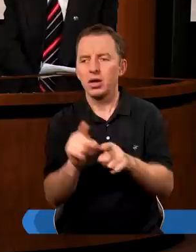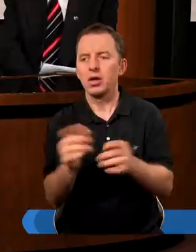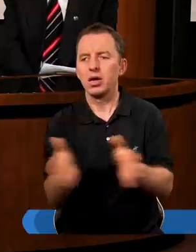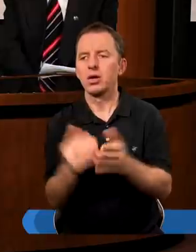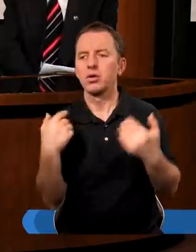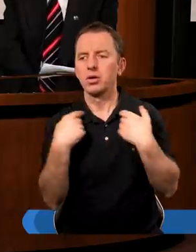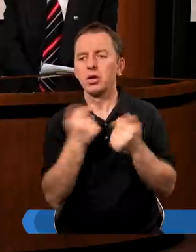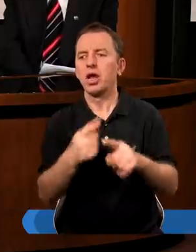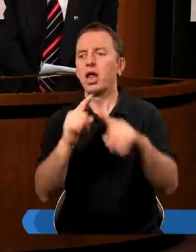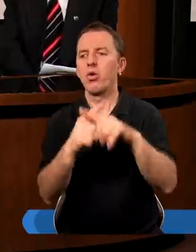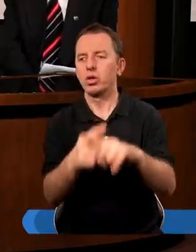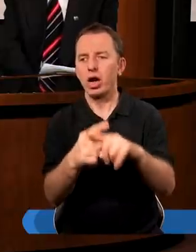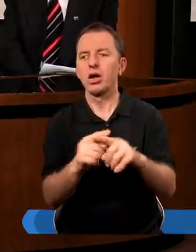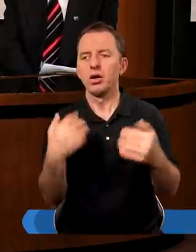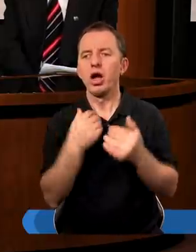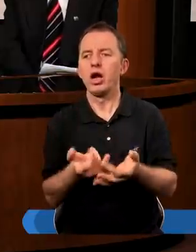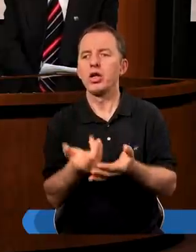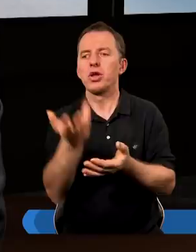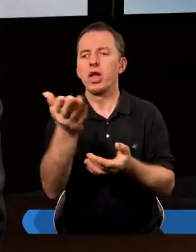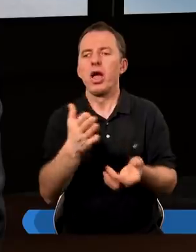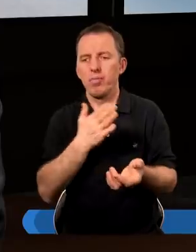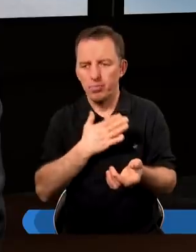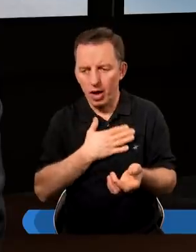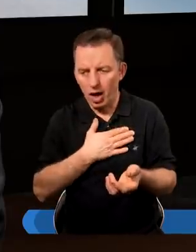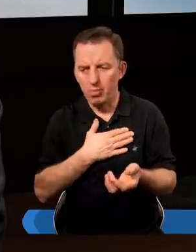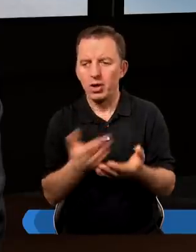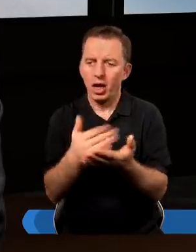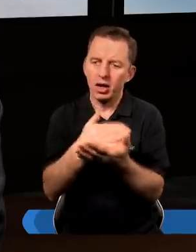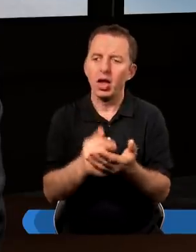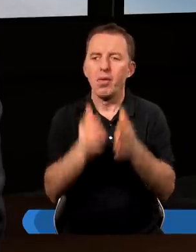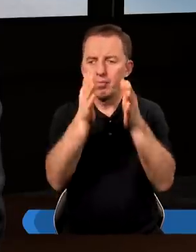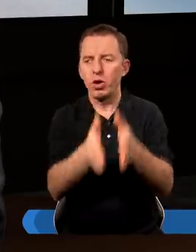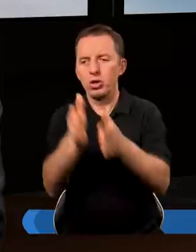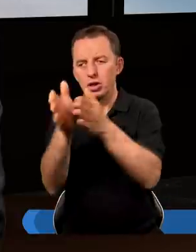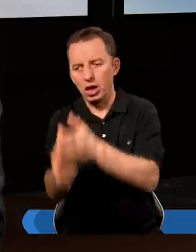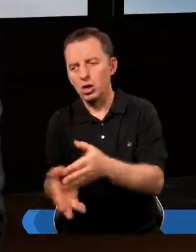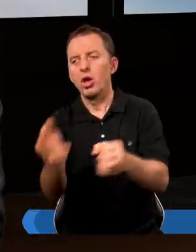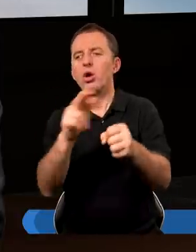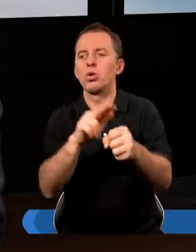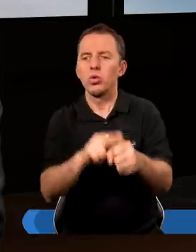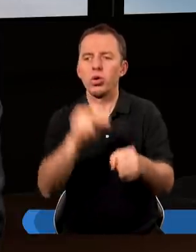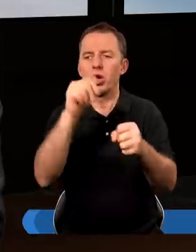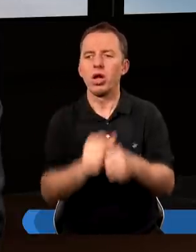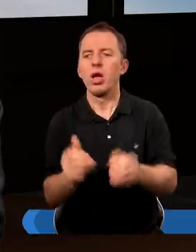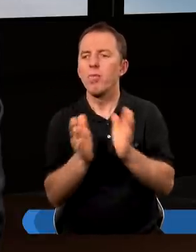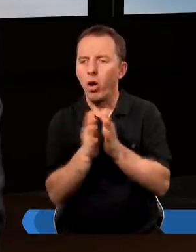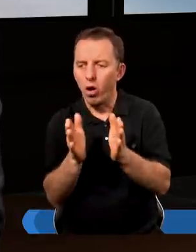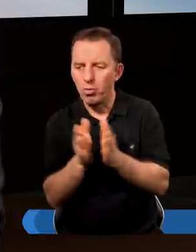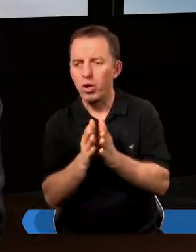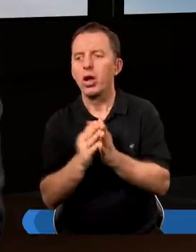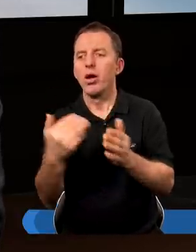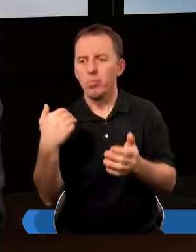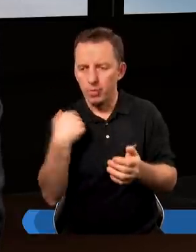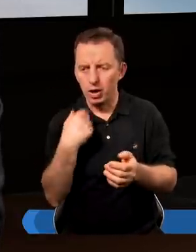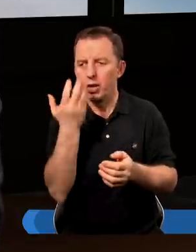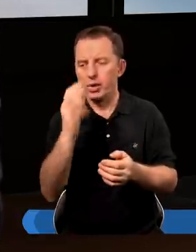neutralne. Pieniądze jest czymś neutralnym, środkiem płatniczym. Mamy na kartach Biblii postacie, które, ludzi pobożnych, którzy